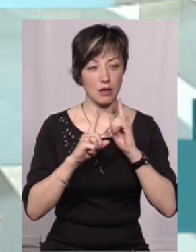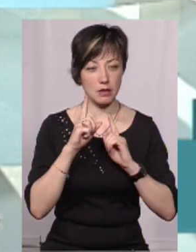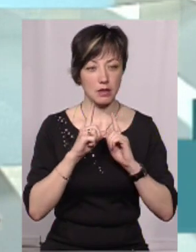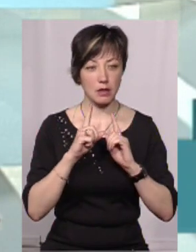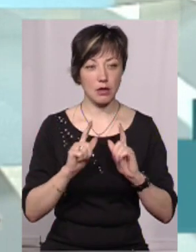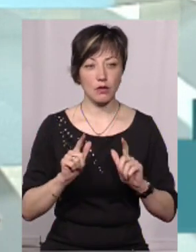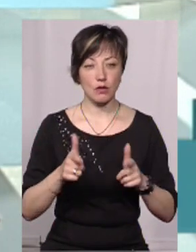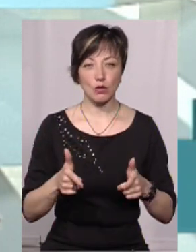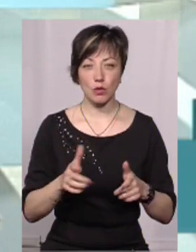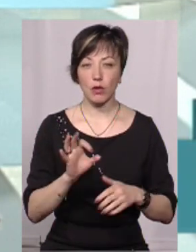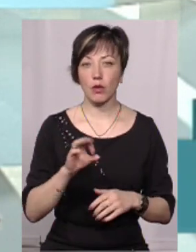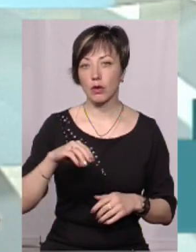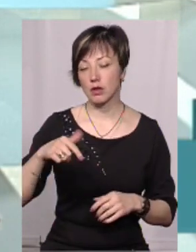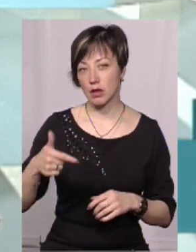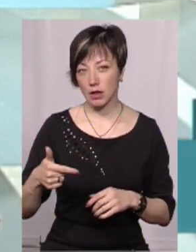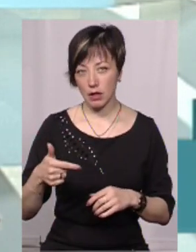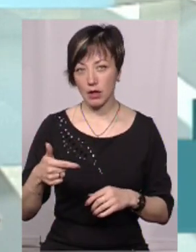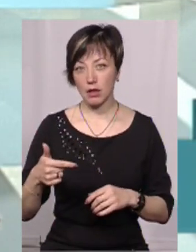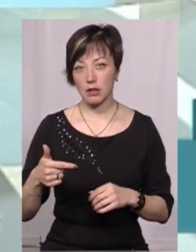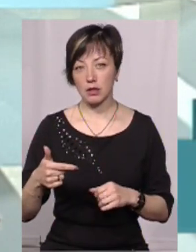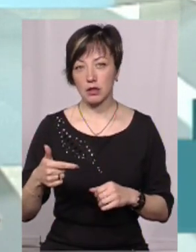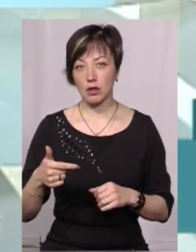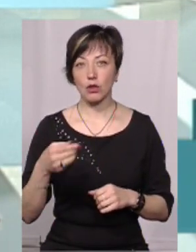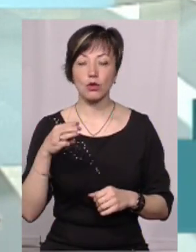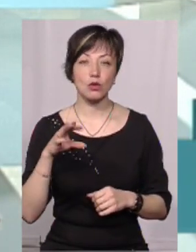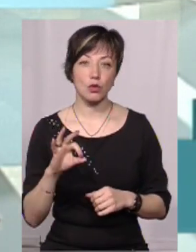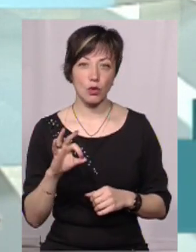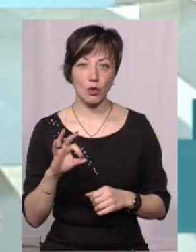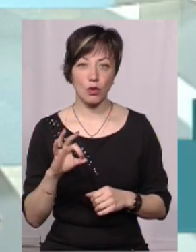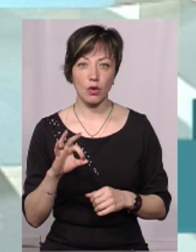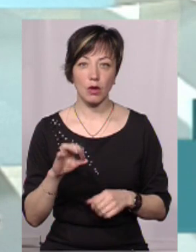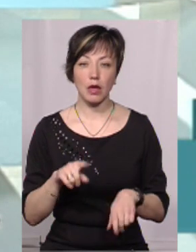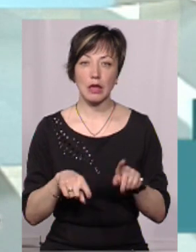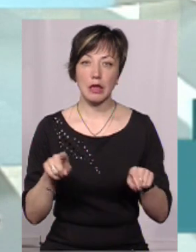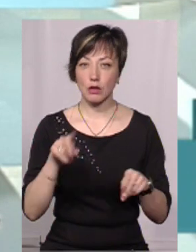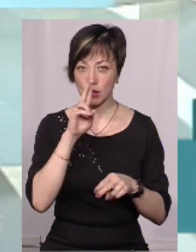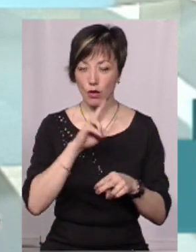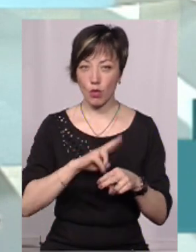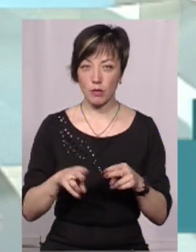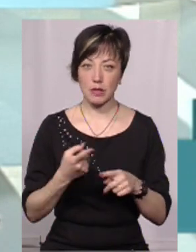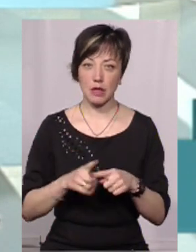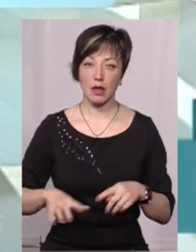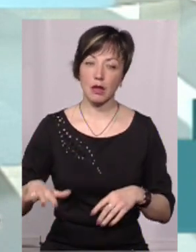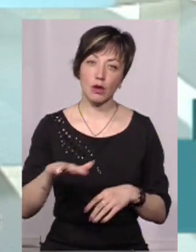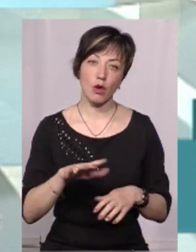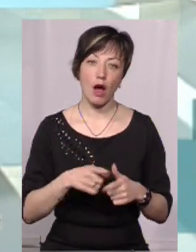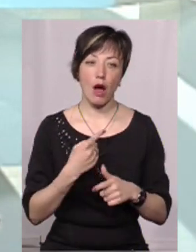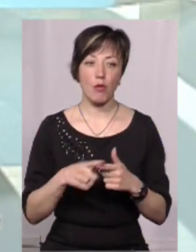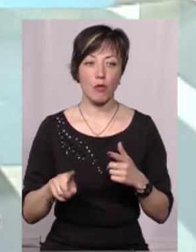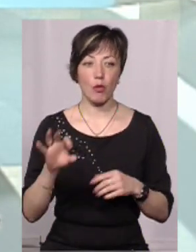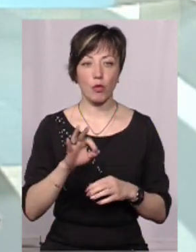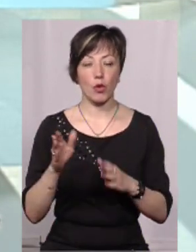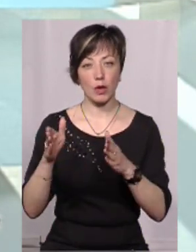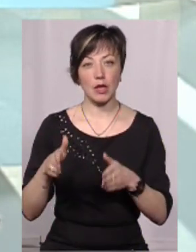вступить в об'єднанню територіальну громаду з містом обласного значення, то дещо загубиться ця територія, або про неї